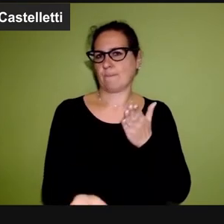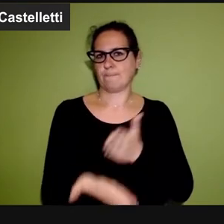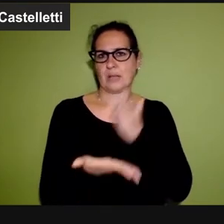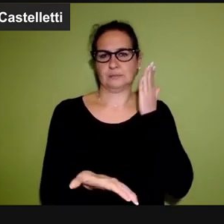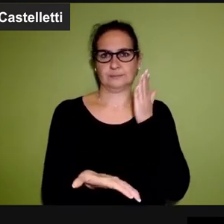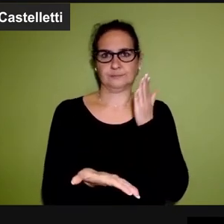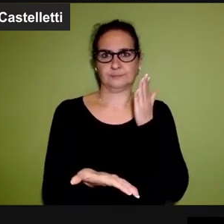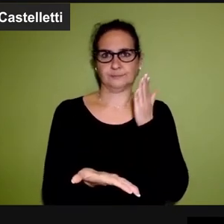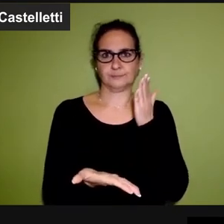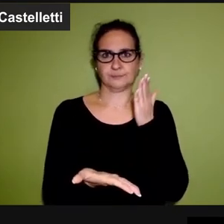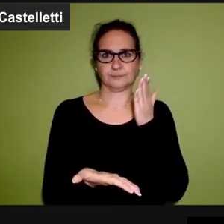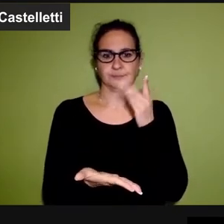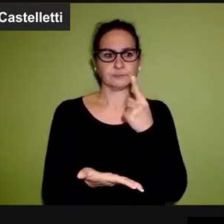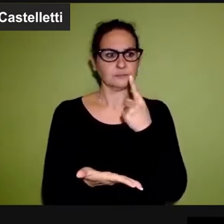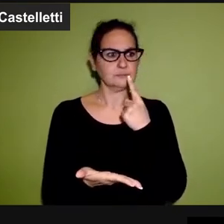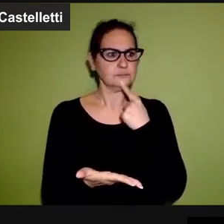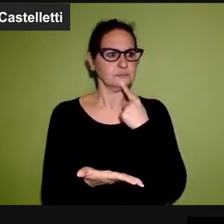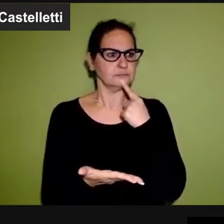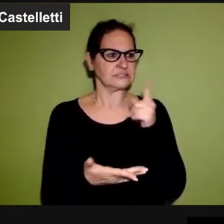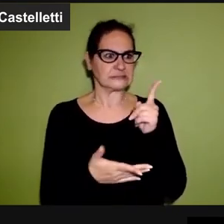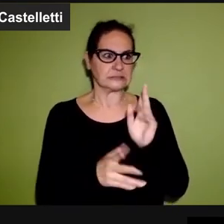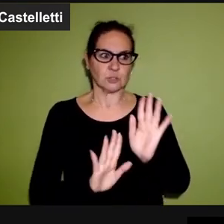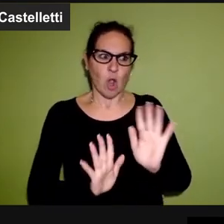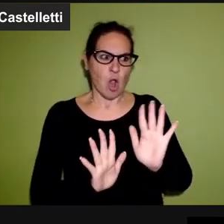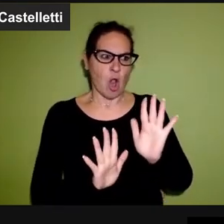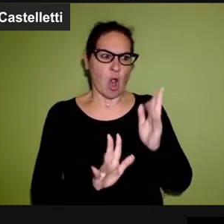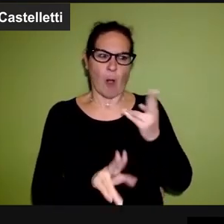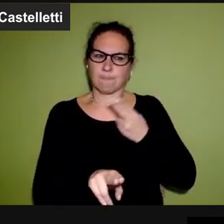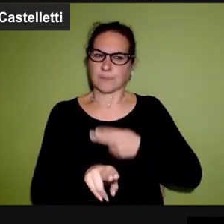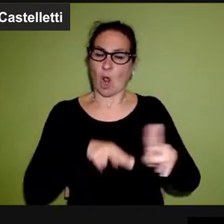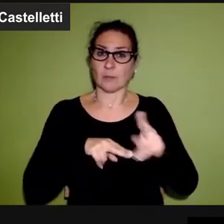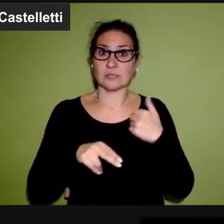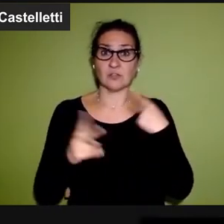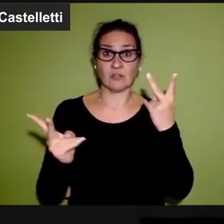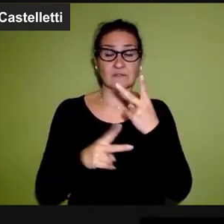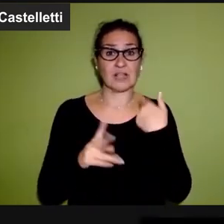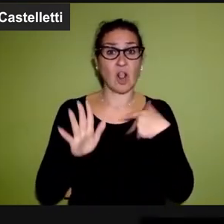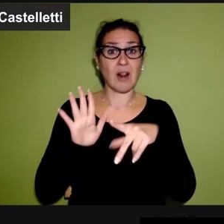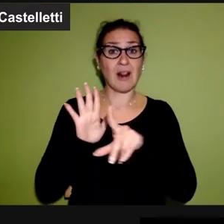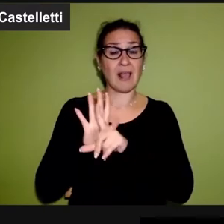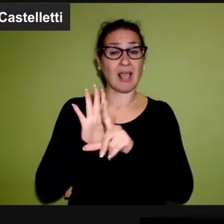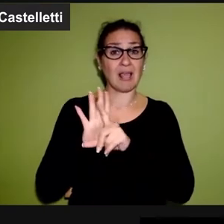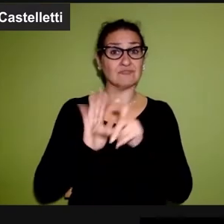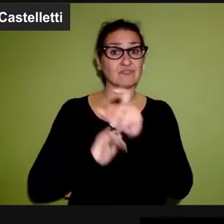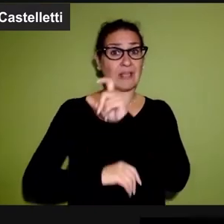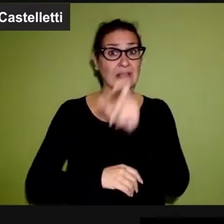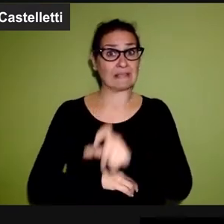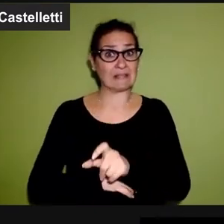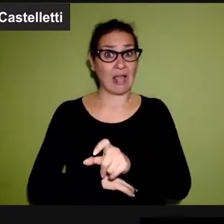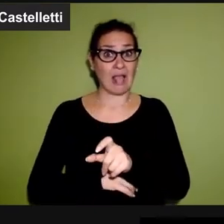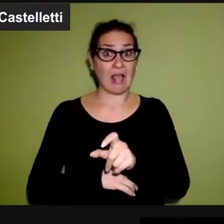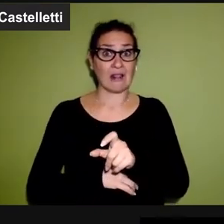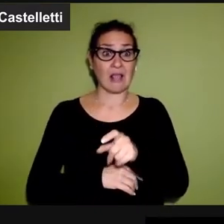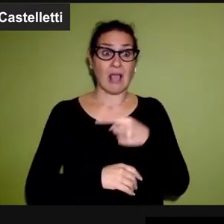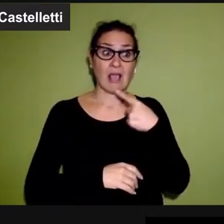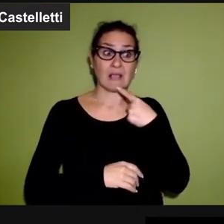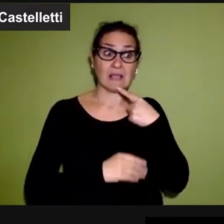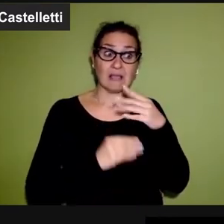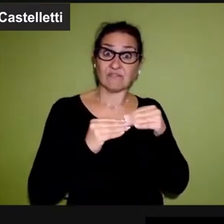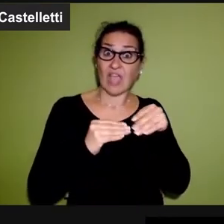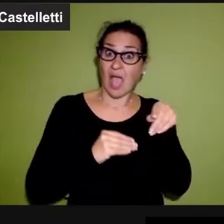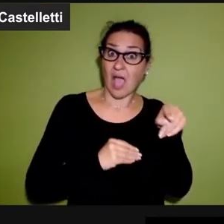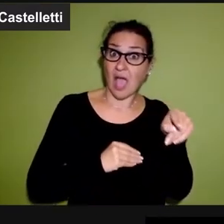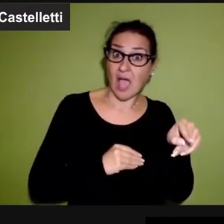tortura. Chi cerca di impedirglielo, e la legge italiana oggi lo impedisce, anzi